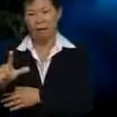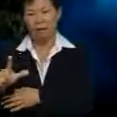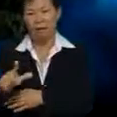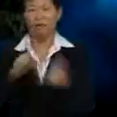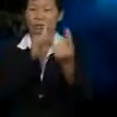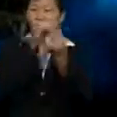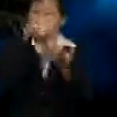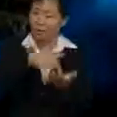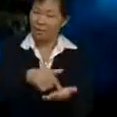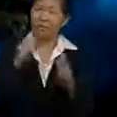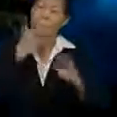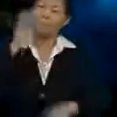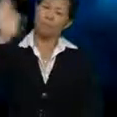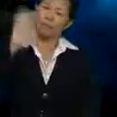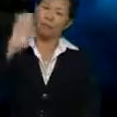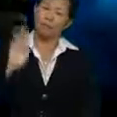jumpa lagi. Bye.